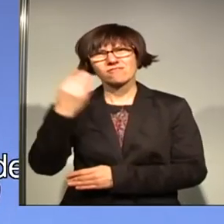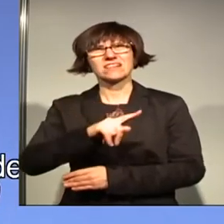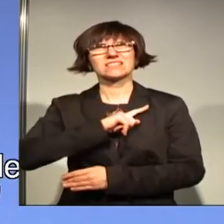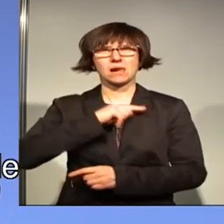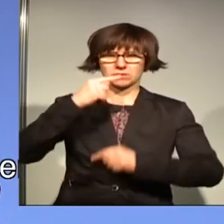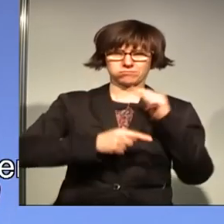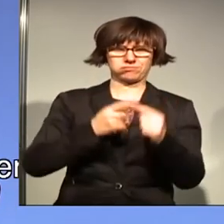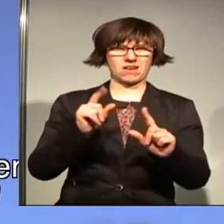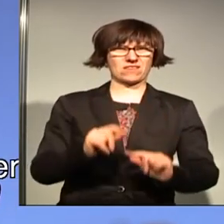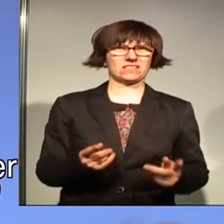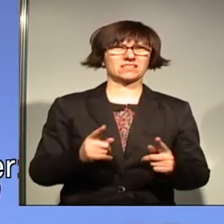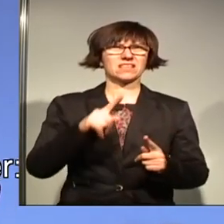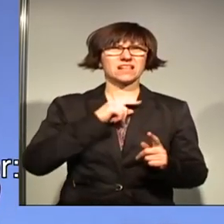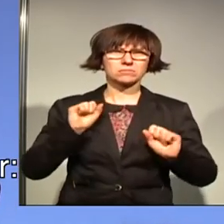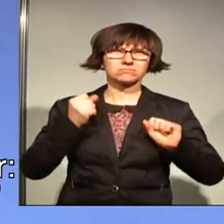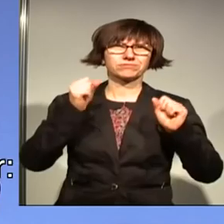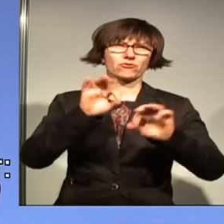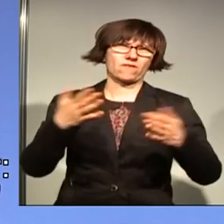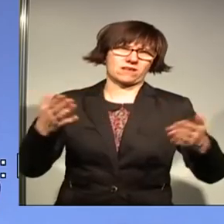gemacht habe und wofür ich eintrete.